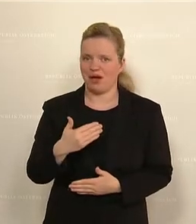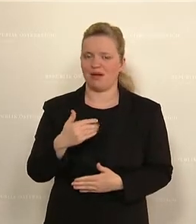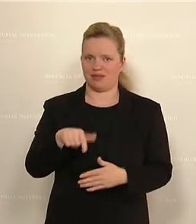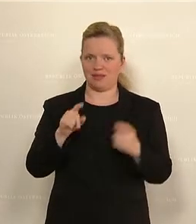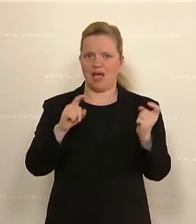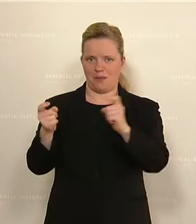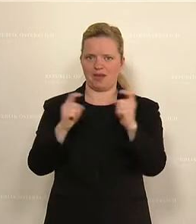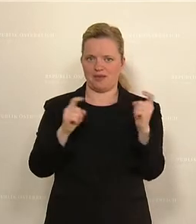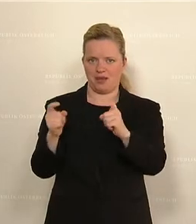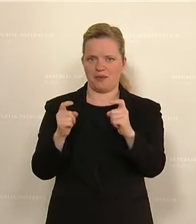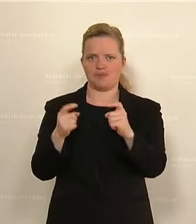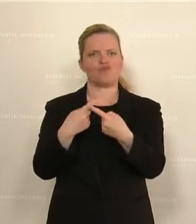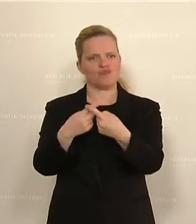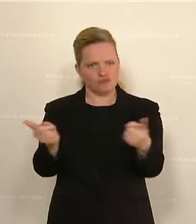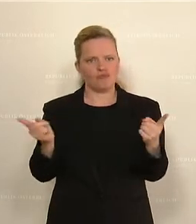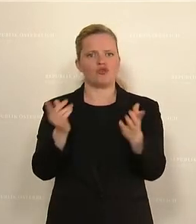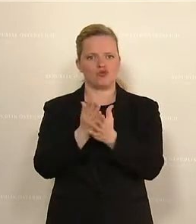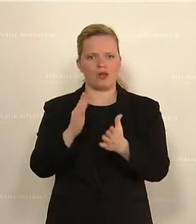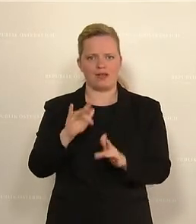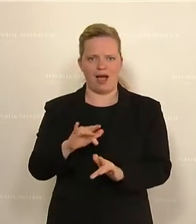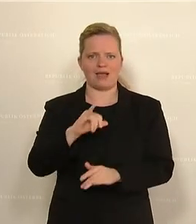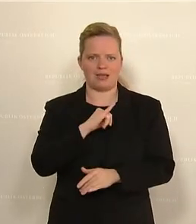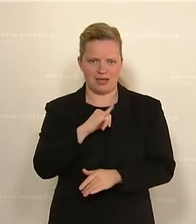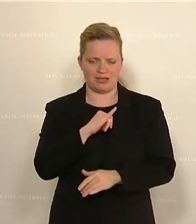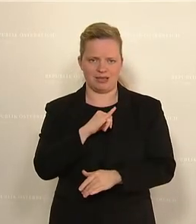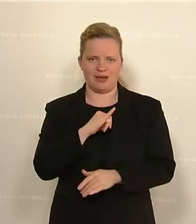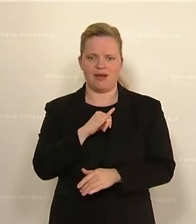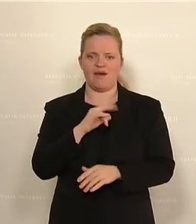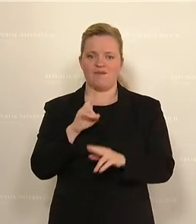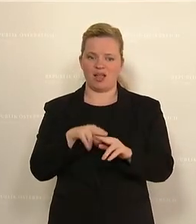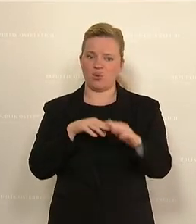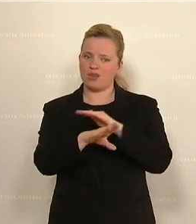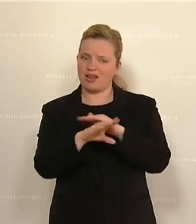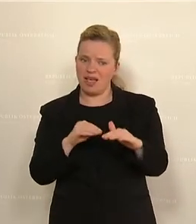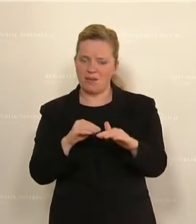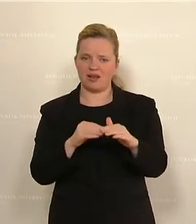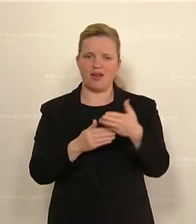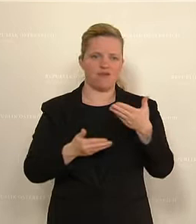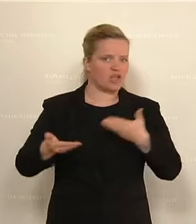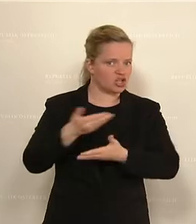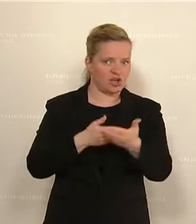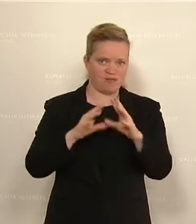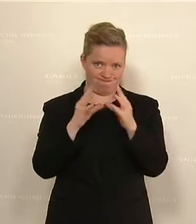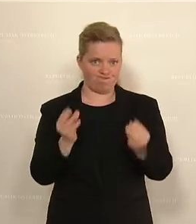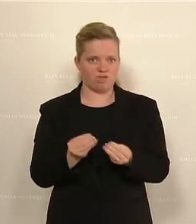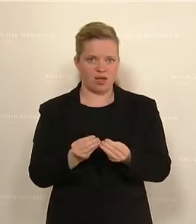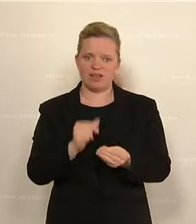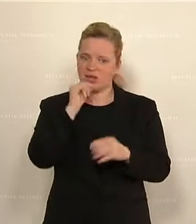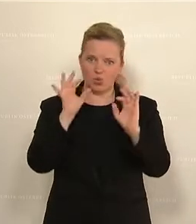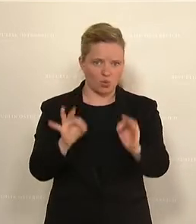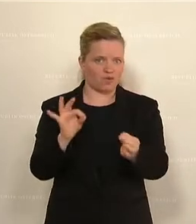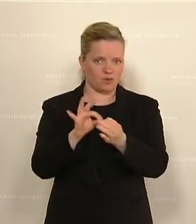Summe hier schon ein Interesse besteht, einzugreifen, wenn es für die Unternehmen, die Wirtschaft und auch Österreich nicht funktioniert.